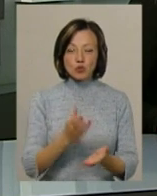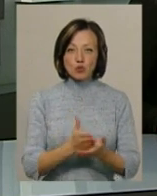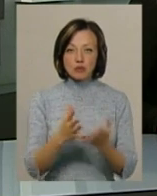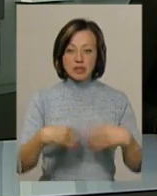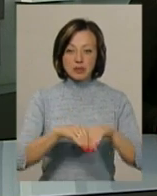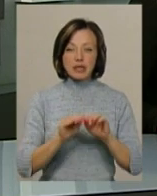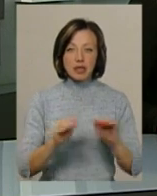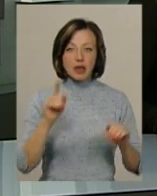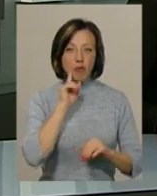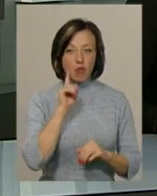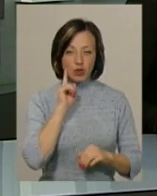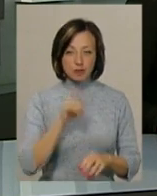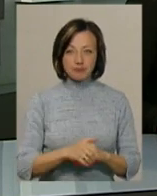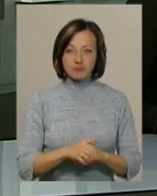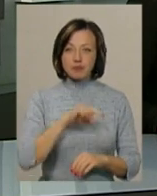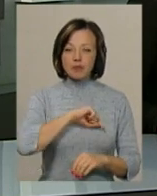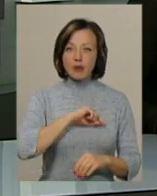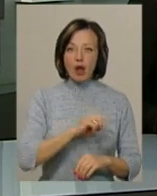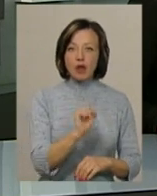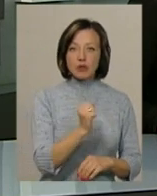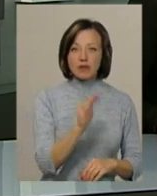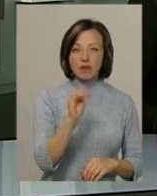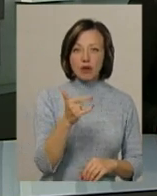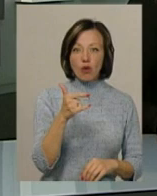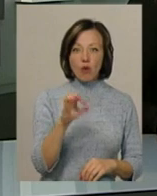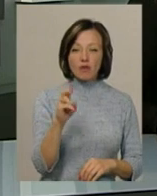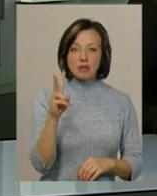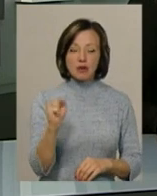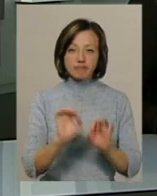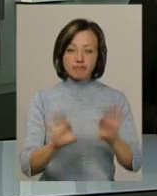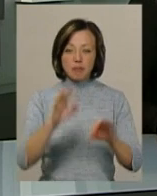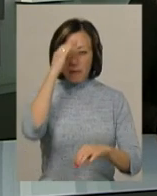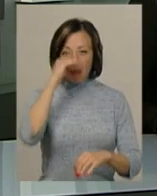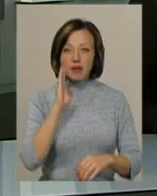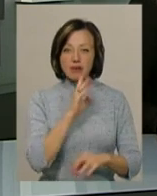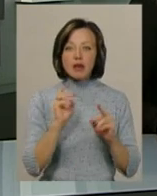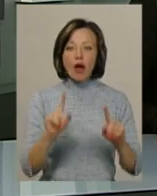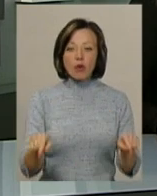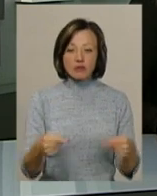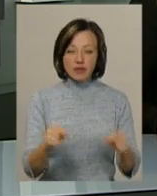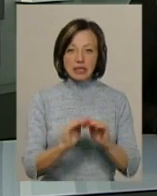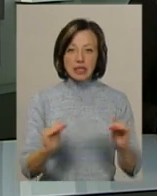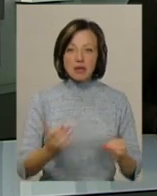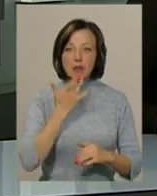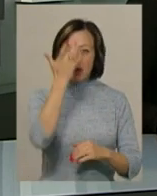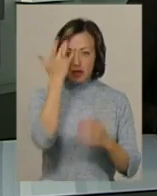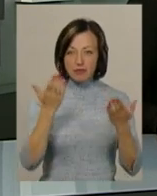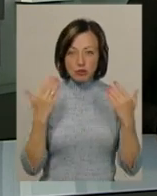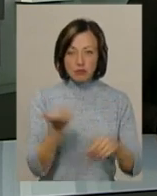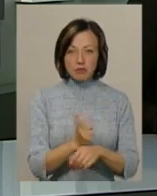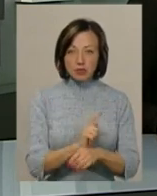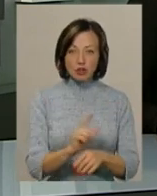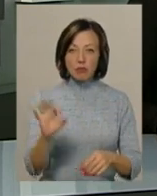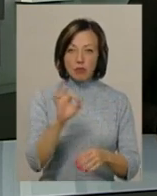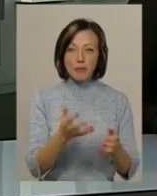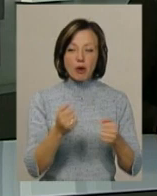для сім'ї, дітей та молоді. Психолог Антоніна Віговська інформувала батьків, як організувати дітям літній відпочинок. Більше про